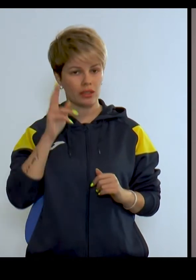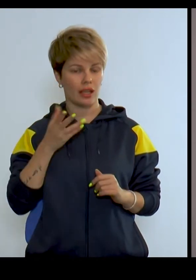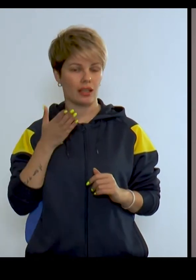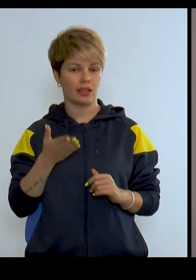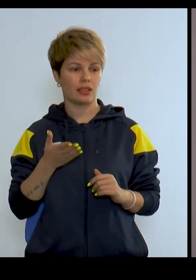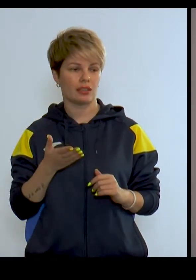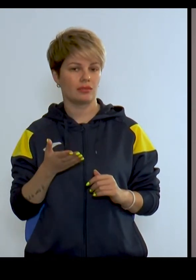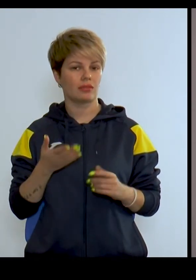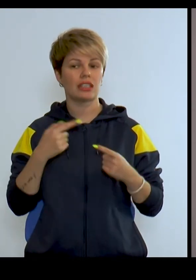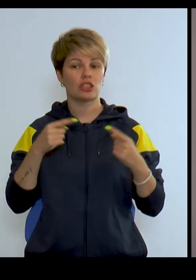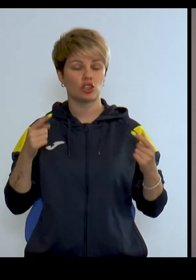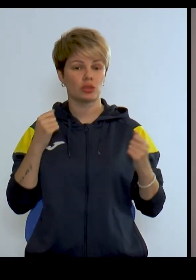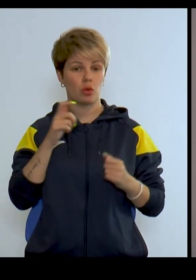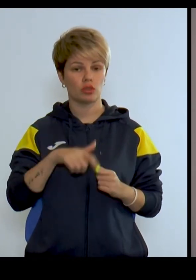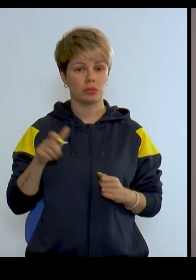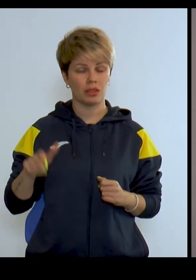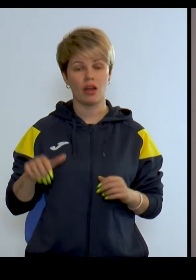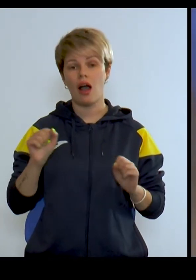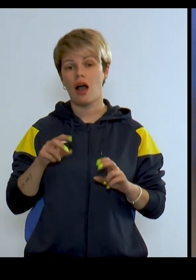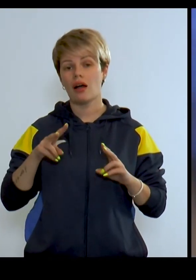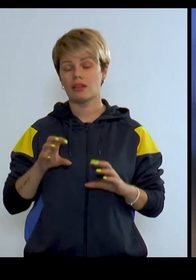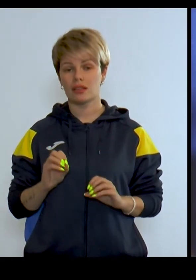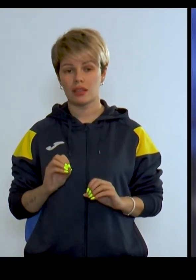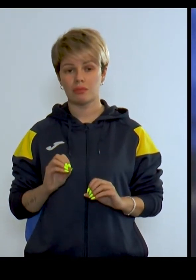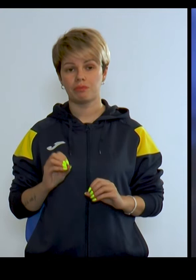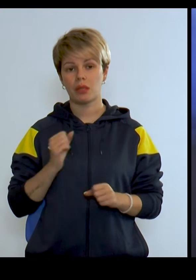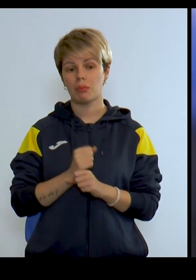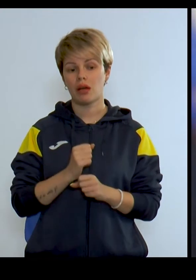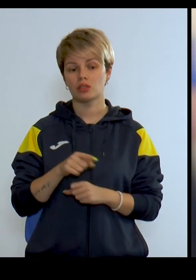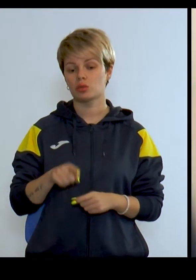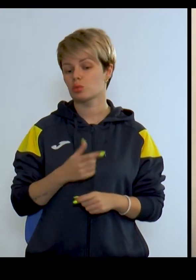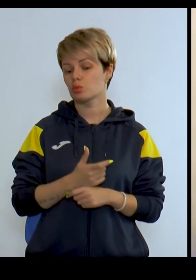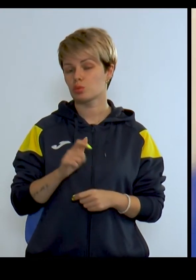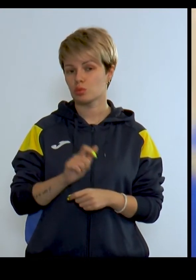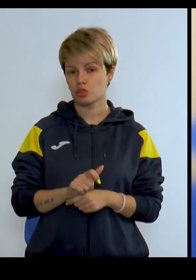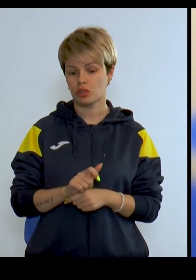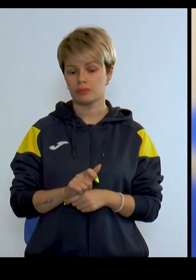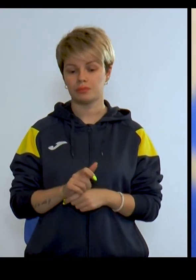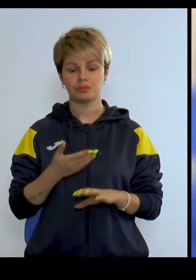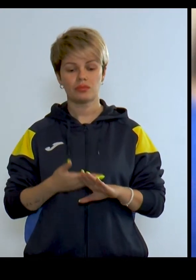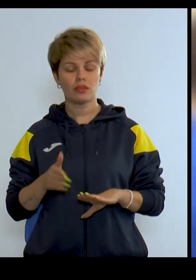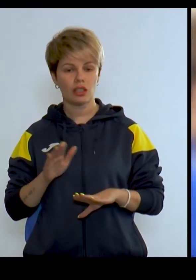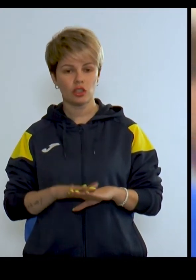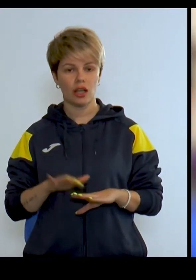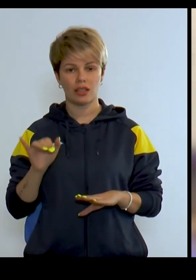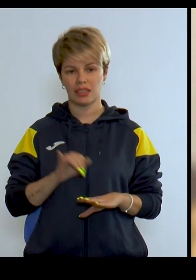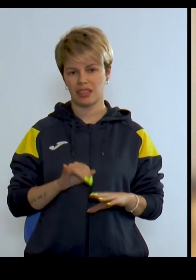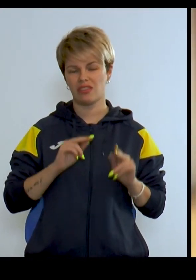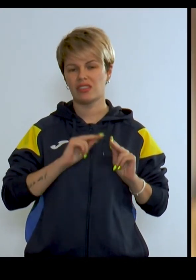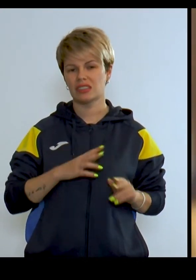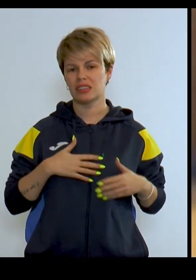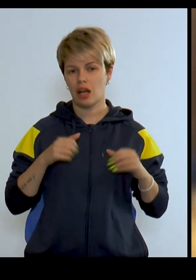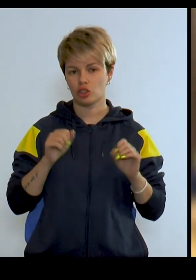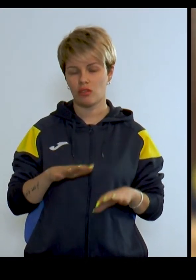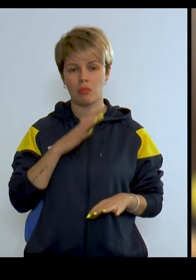погляд, як підготовка інших спортсменів, але праця тут дуже і тяжка, і